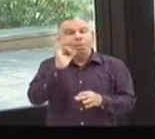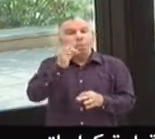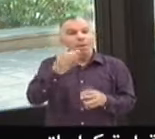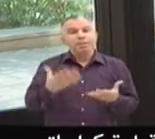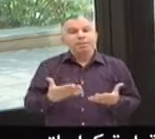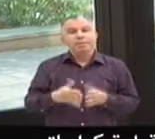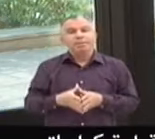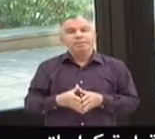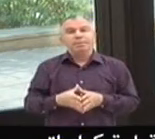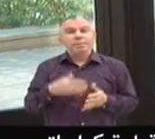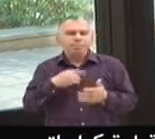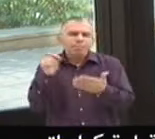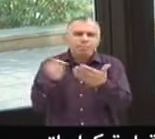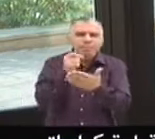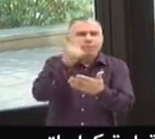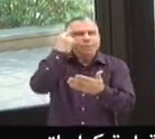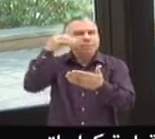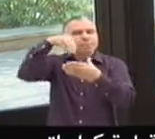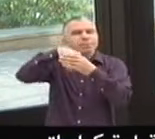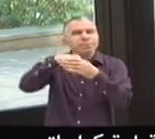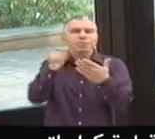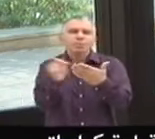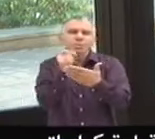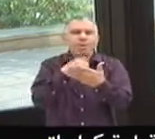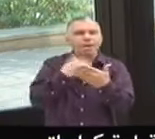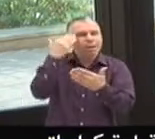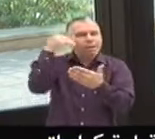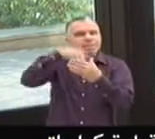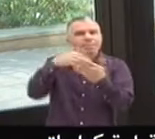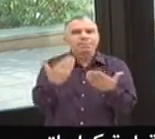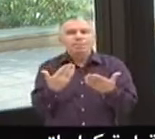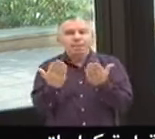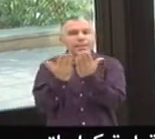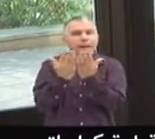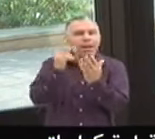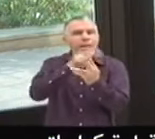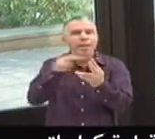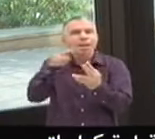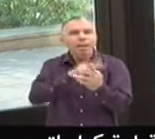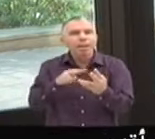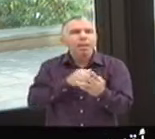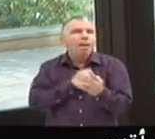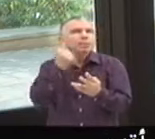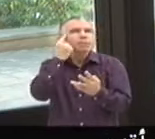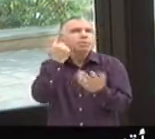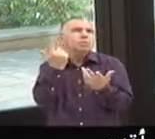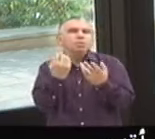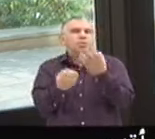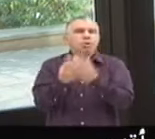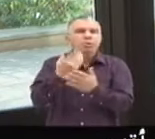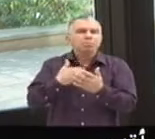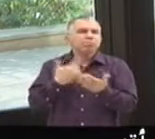Merveilleuse parce que je me suis mise à écrire, en même temps à lire vraiment mes classiques. Et puis à me dire qu-ce que je